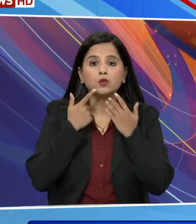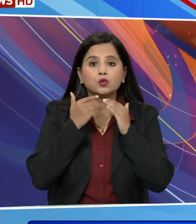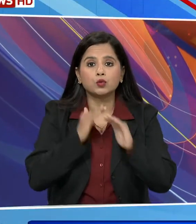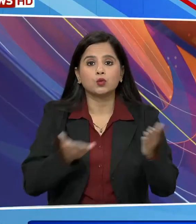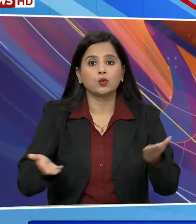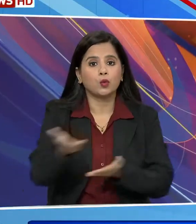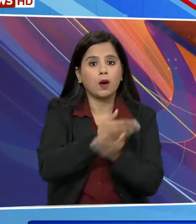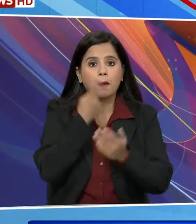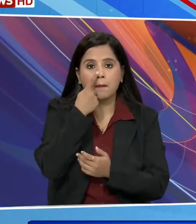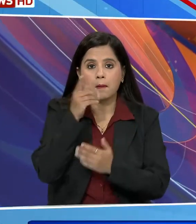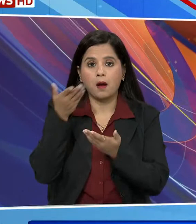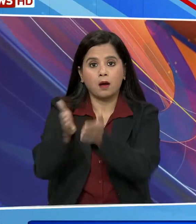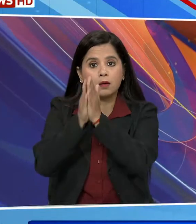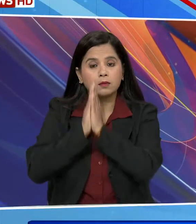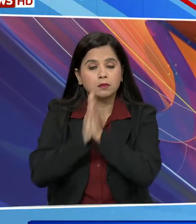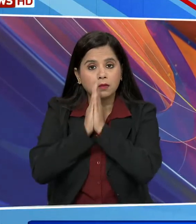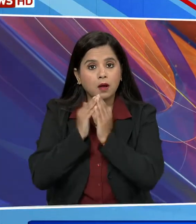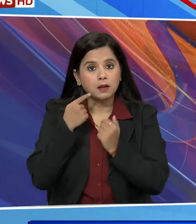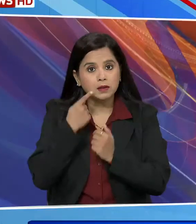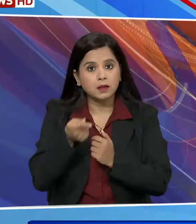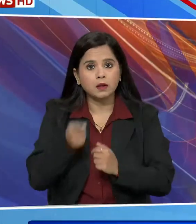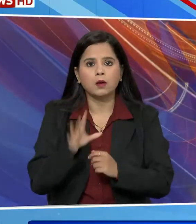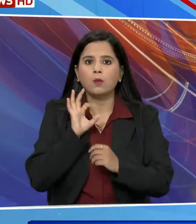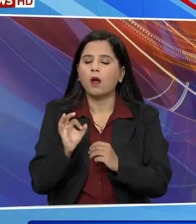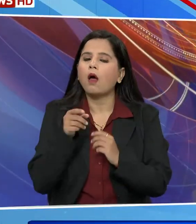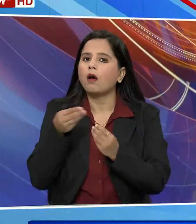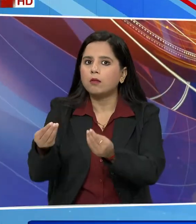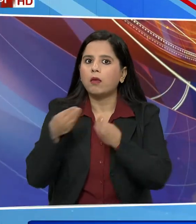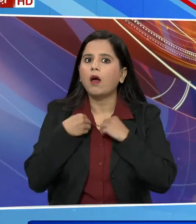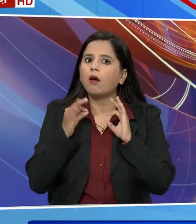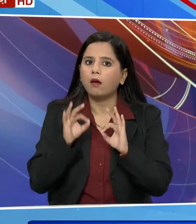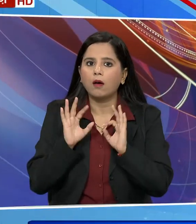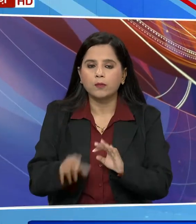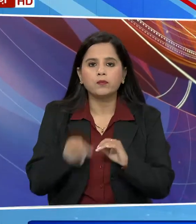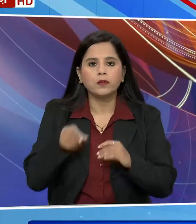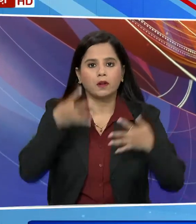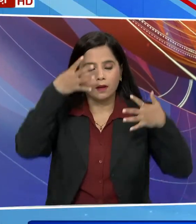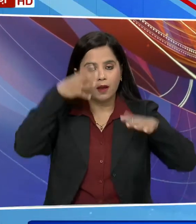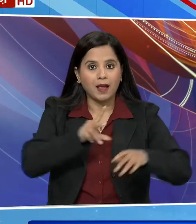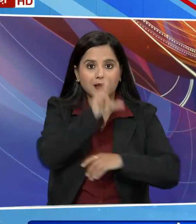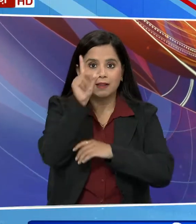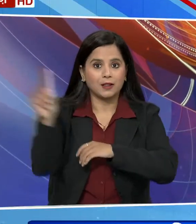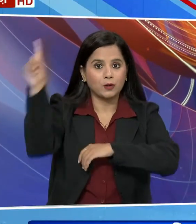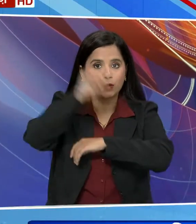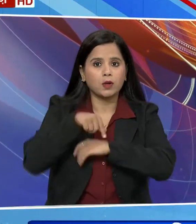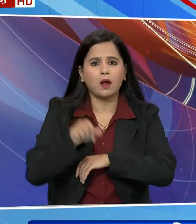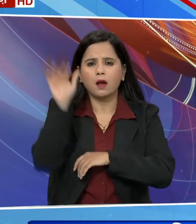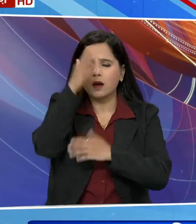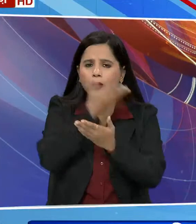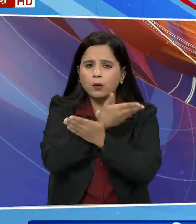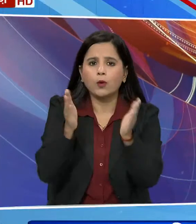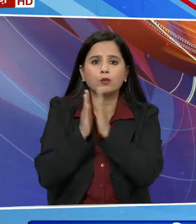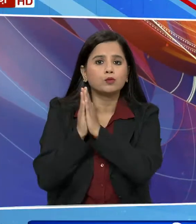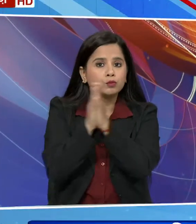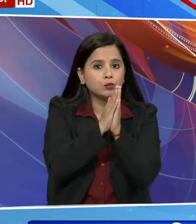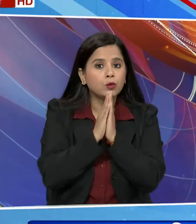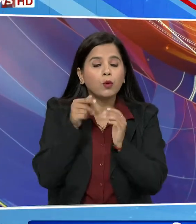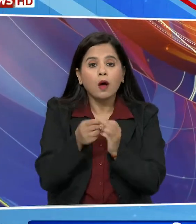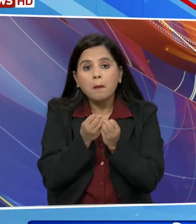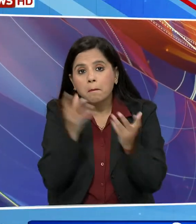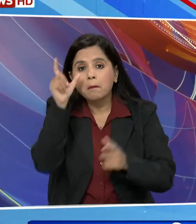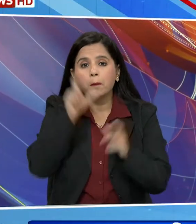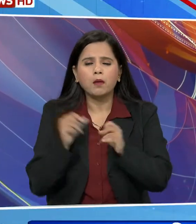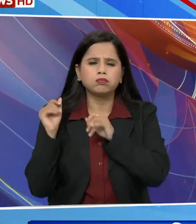विद्यार्थियों के लिए माब्रमचारणी की पूजा फलदाई मानी जाती है नवरात्री के दूस्टे दिन आज तेश्पर के मंदिरों में बड़ी संख्या में